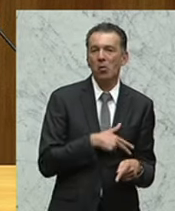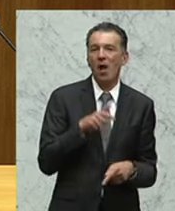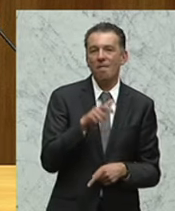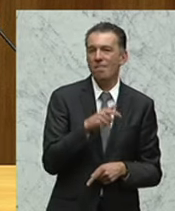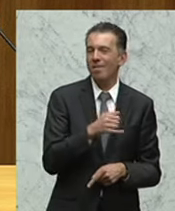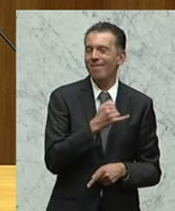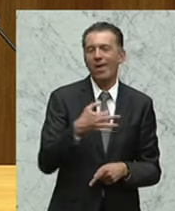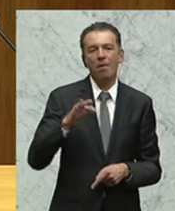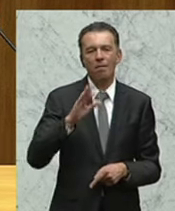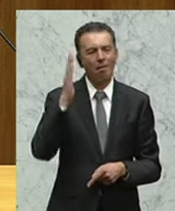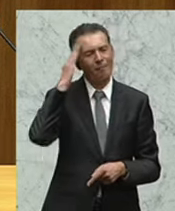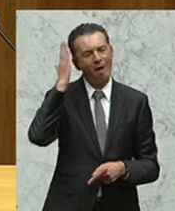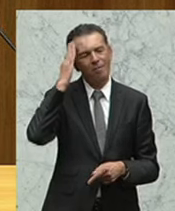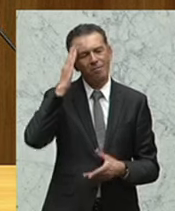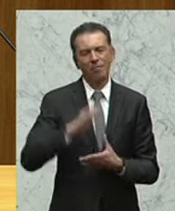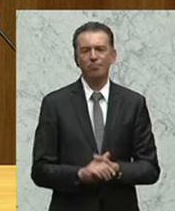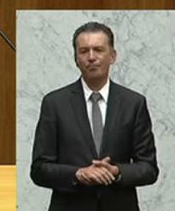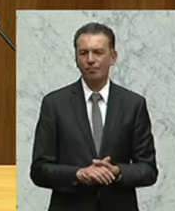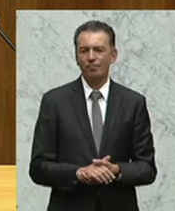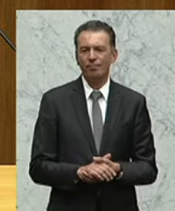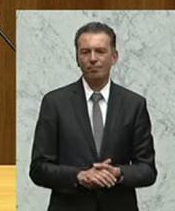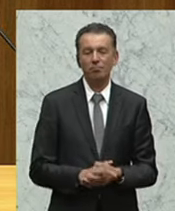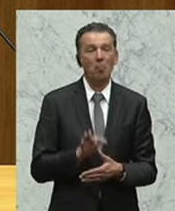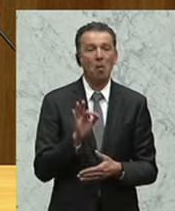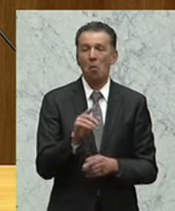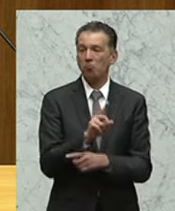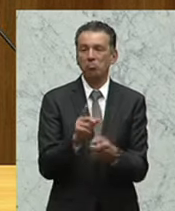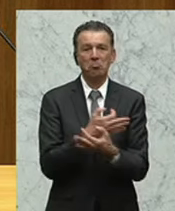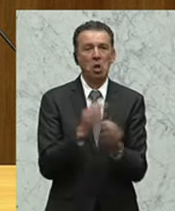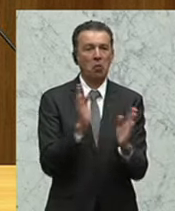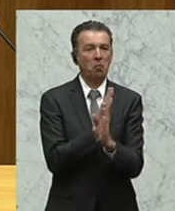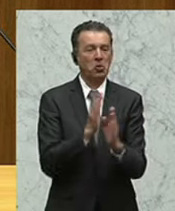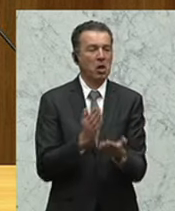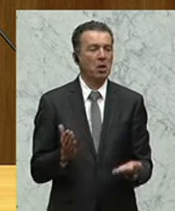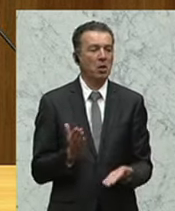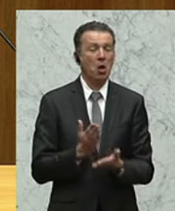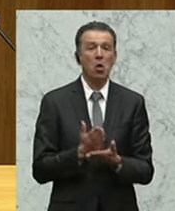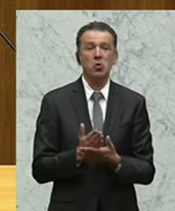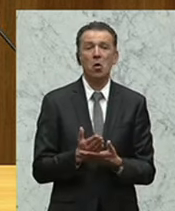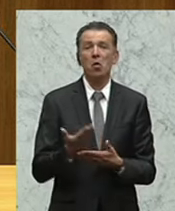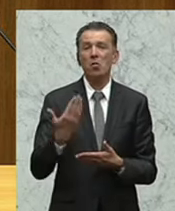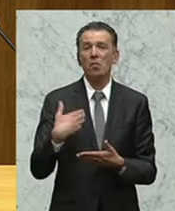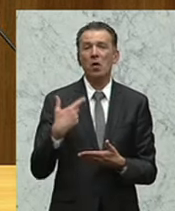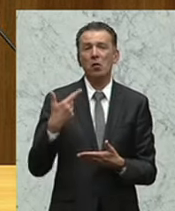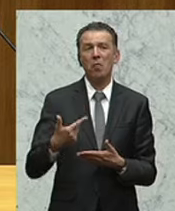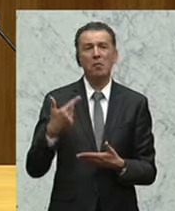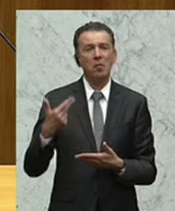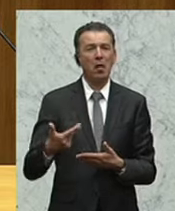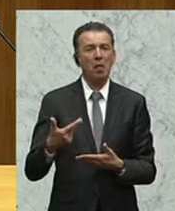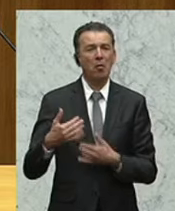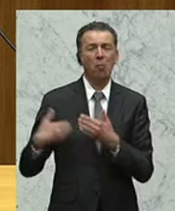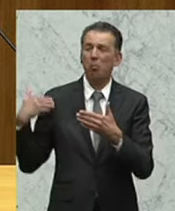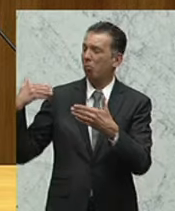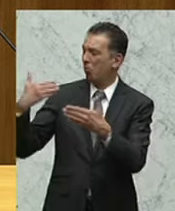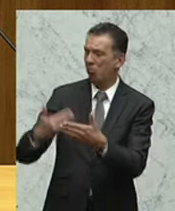bis auf den letzten Cent bekannt. Es gibt für sie nichts zu verstecken. Und das schon seit den letzten 20, 30